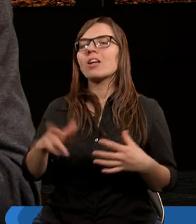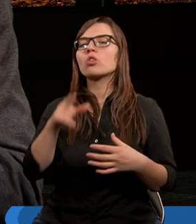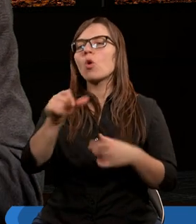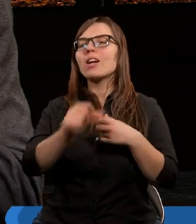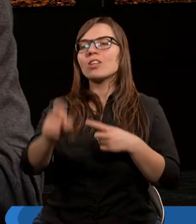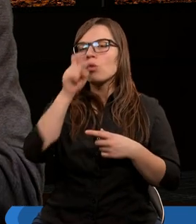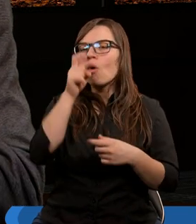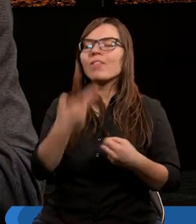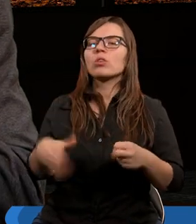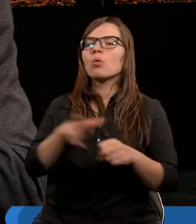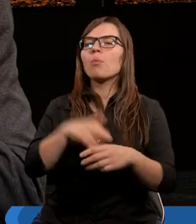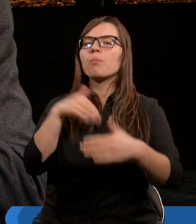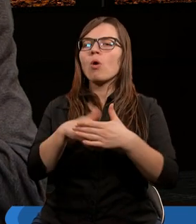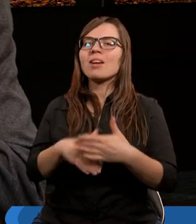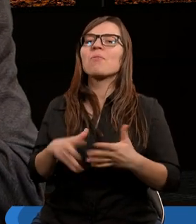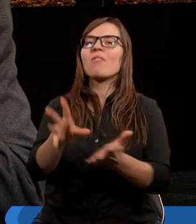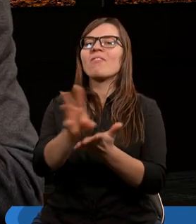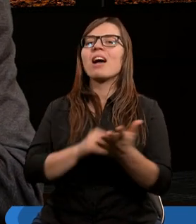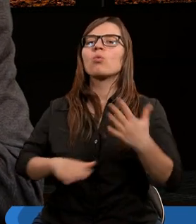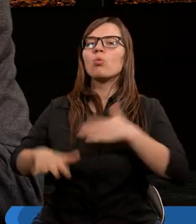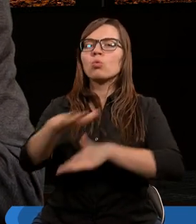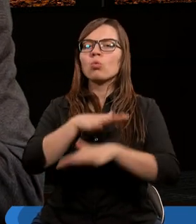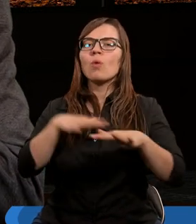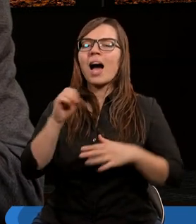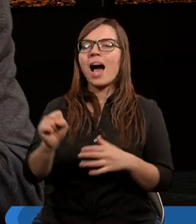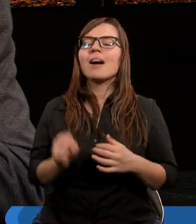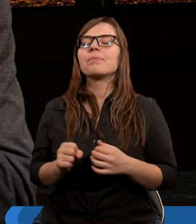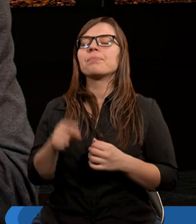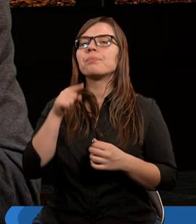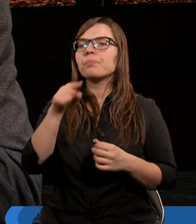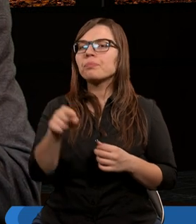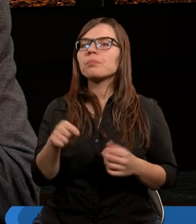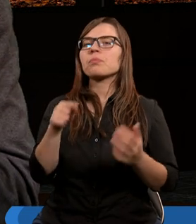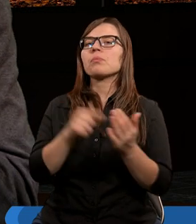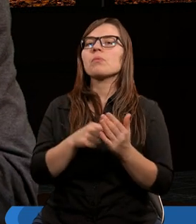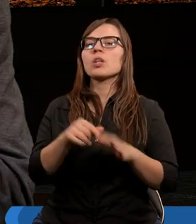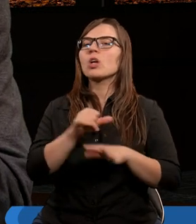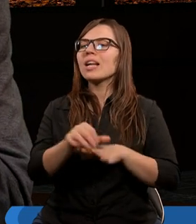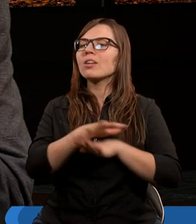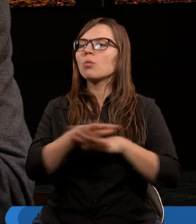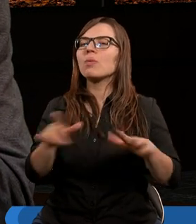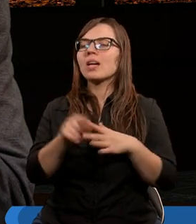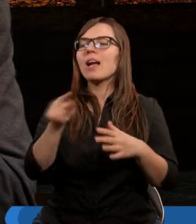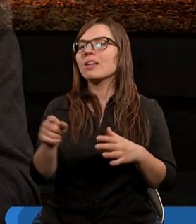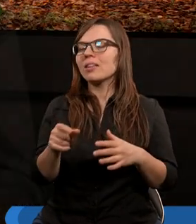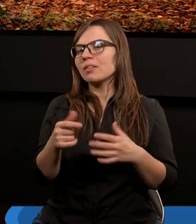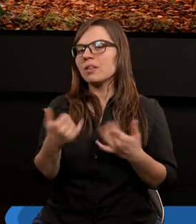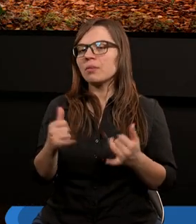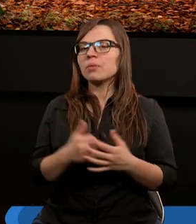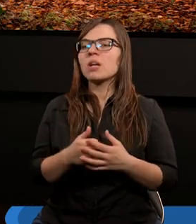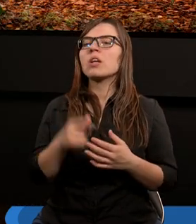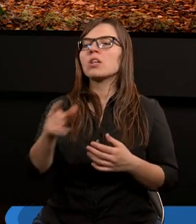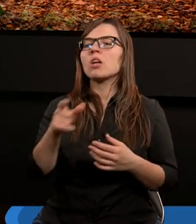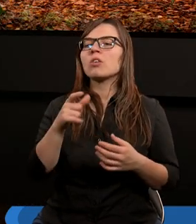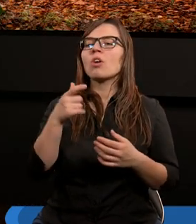To jest człowiek, który postępuje według Ducha. I ten zakon jest inny. A przynajmniej chce